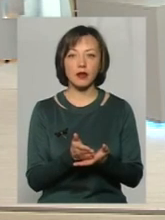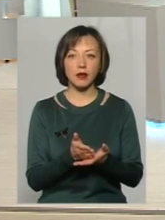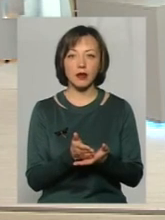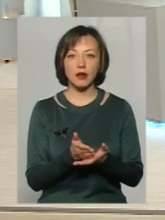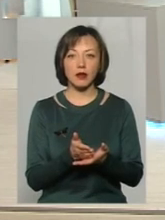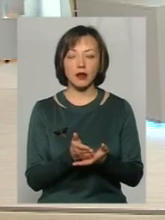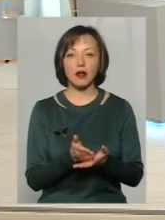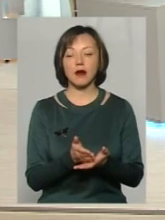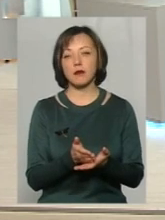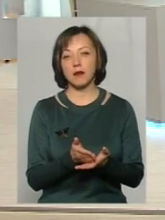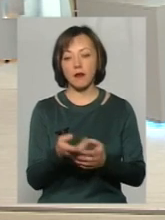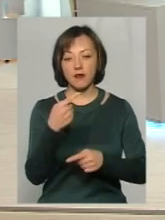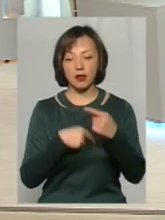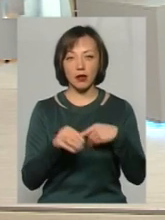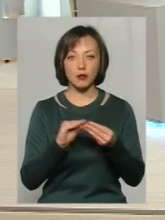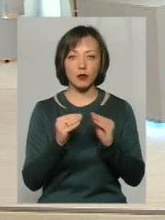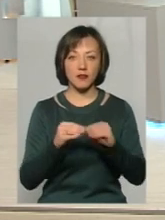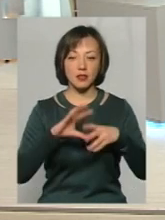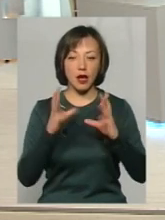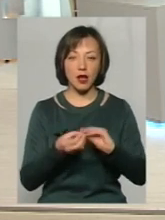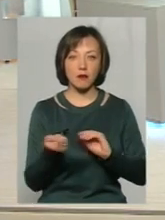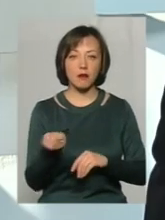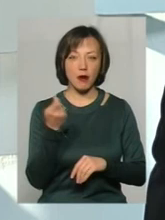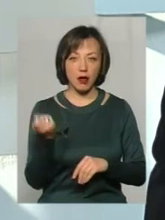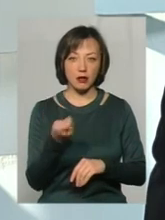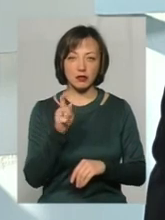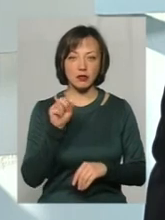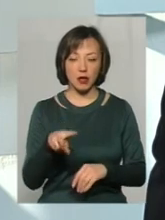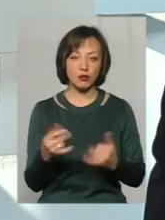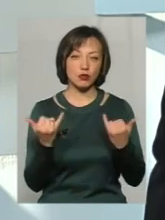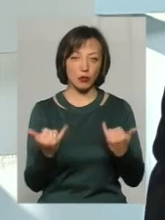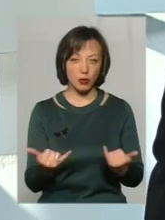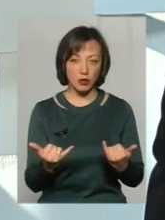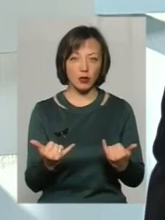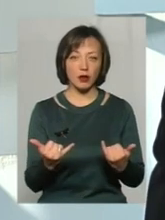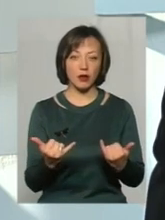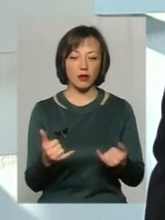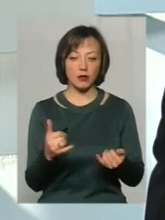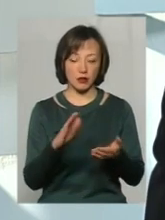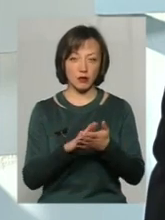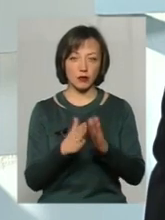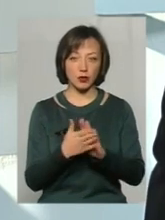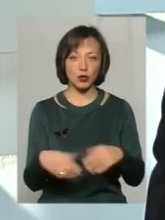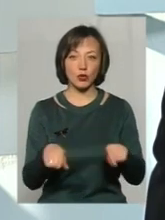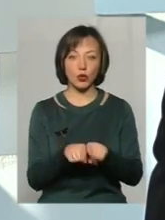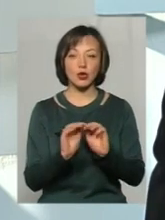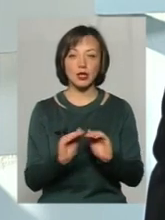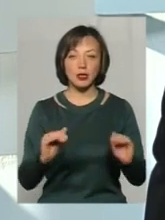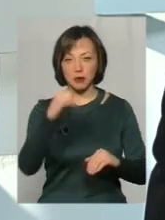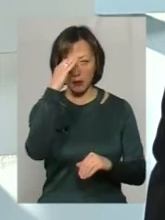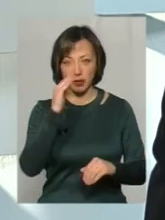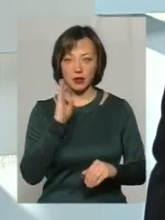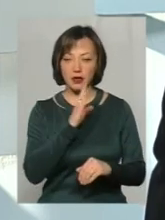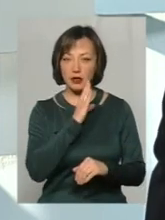Опять же, вертаємося до проблеми, що взагалі мало залів і сьогодні на фоні того, що діти і батьки